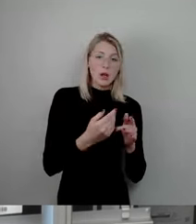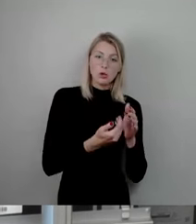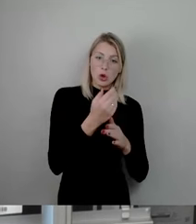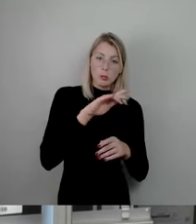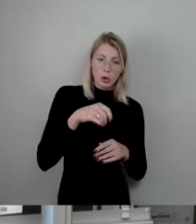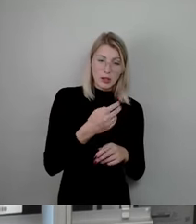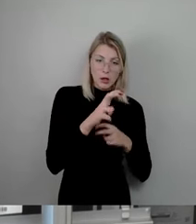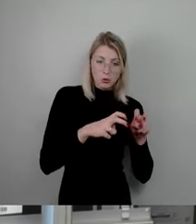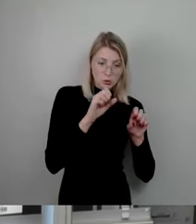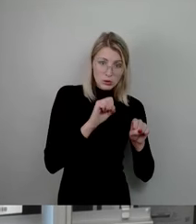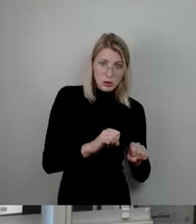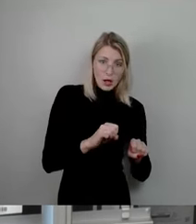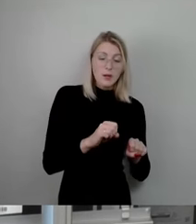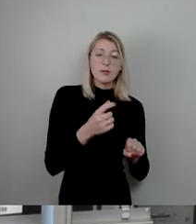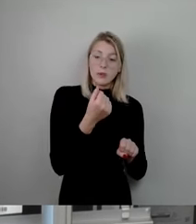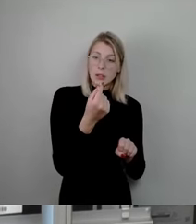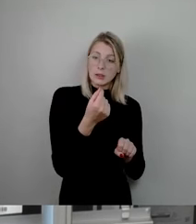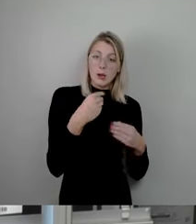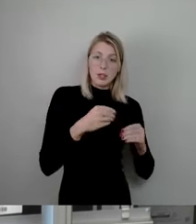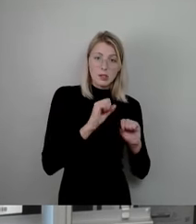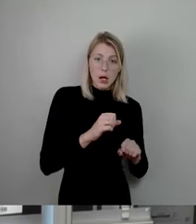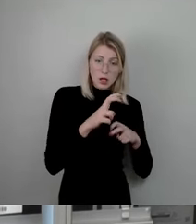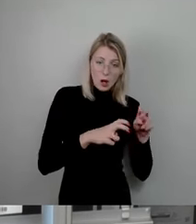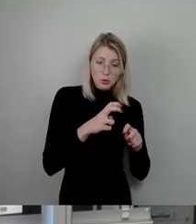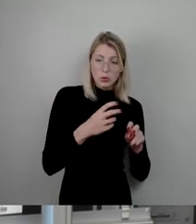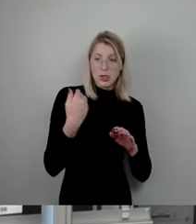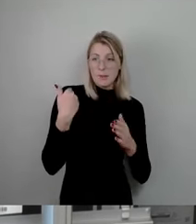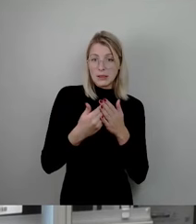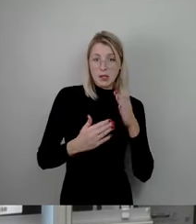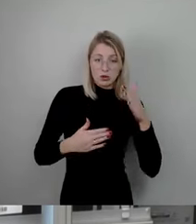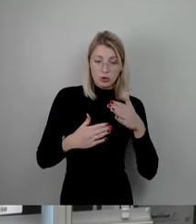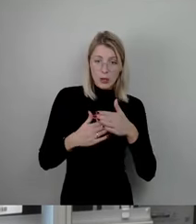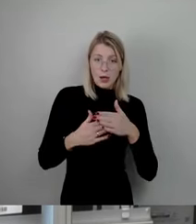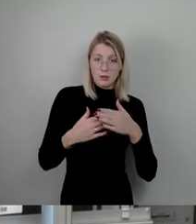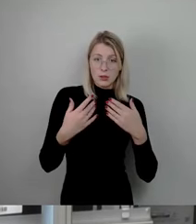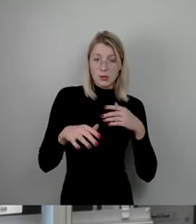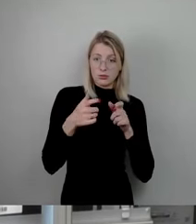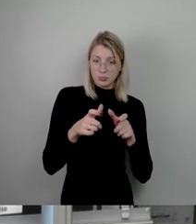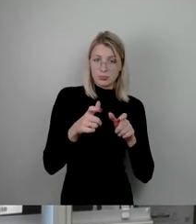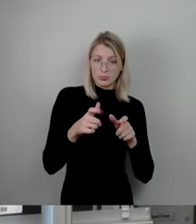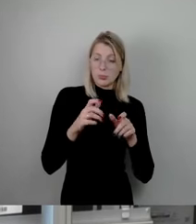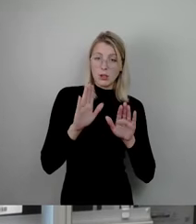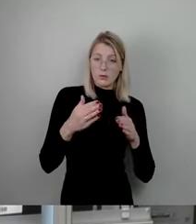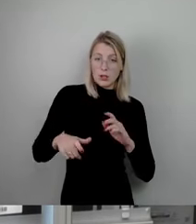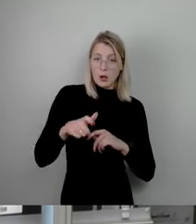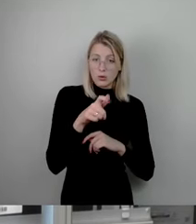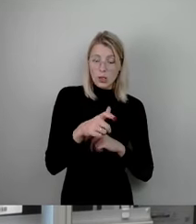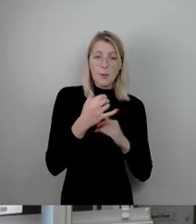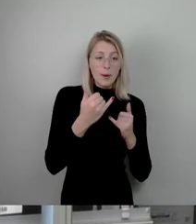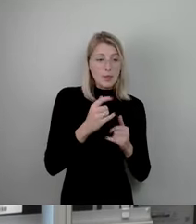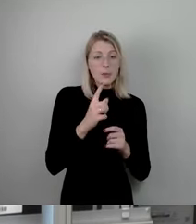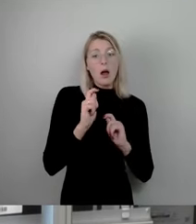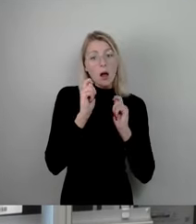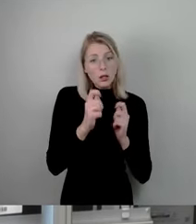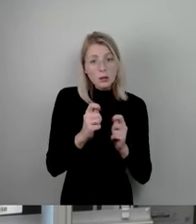finanziellen Mittel genutzt werden, die aber bisher gesperrt waren, die man gar nicht hätte ausgeben können dieses Jahr, werden beantragt, neu einzustellen,